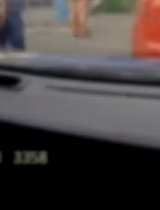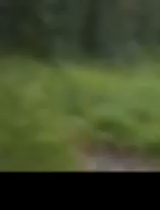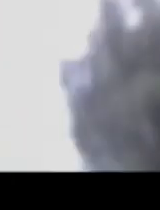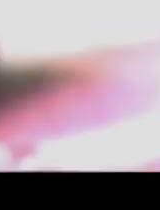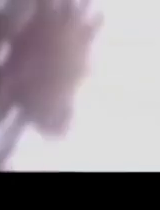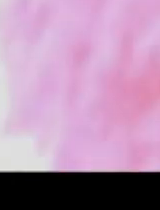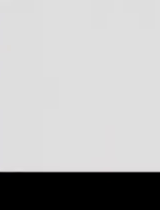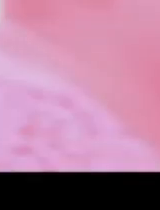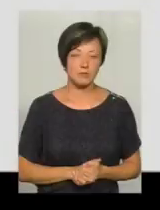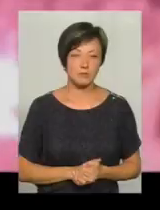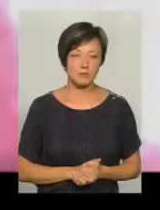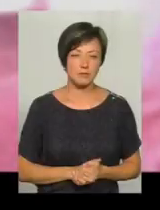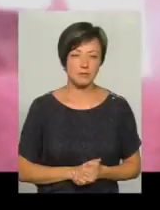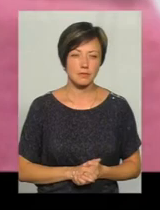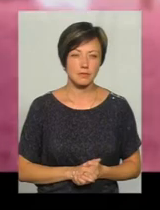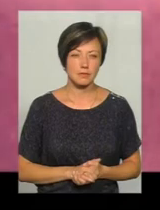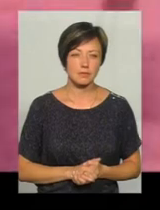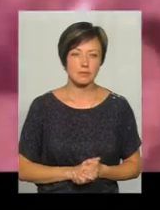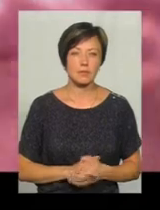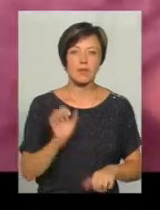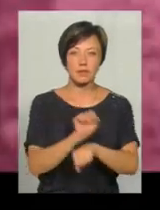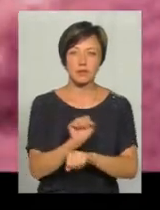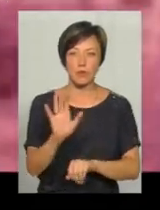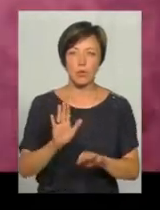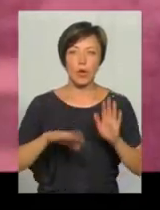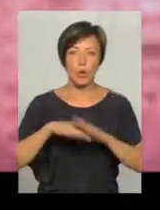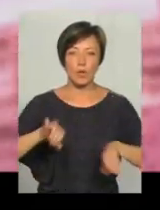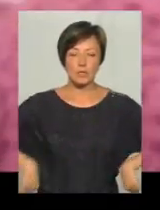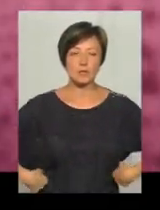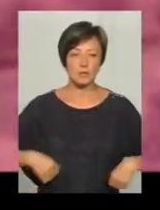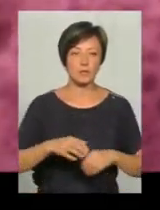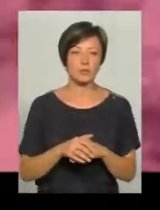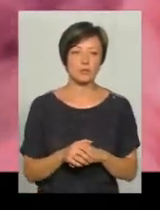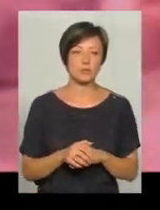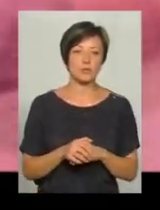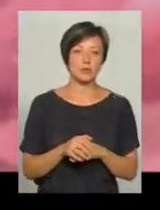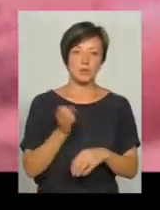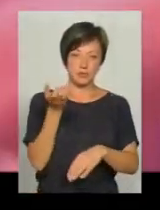На місці. Руки за спину.